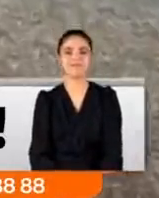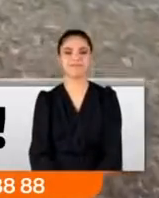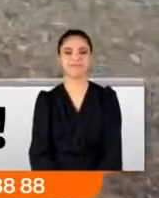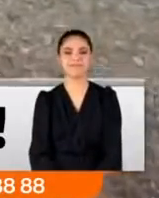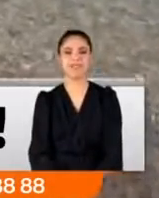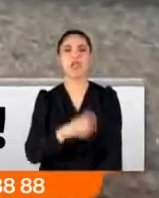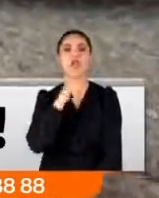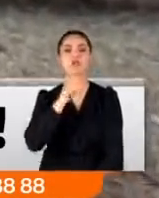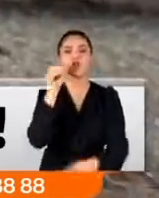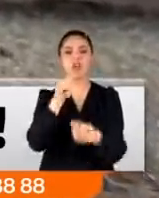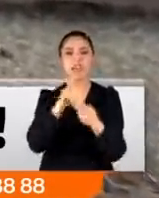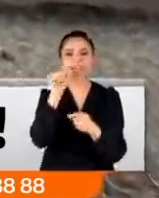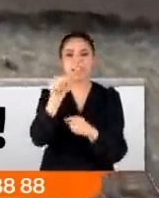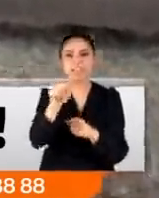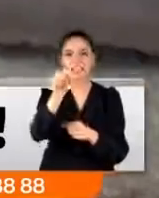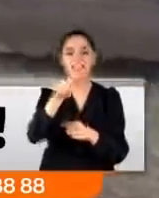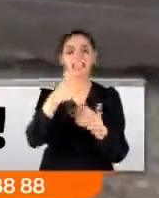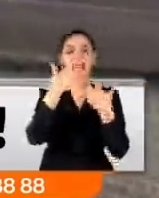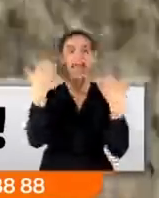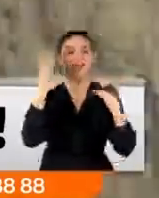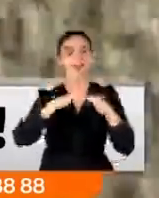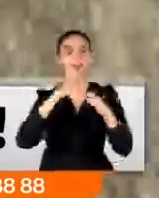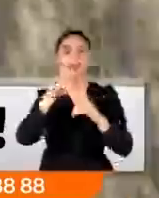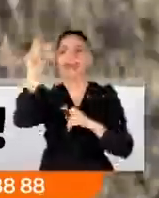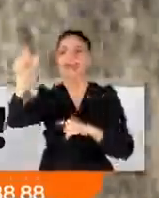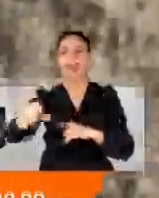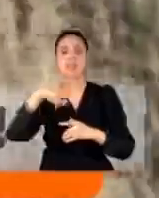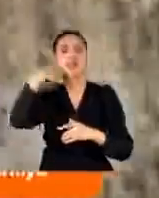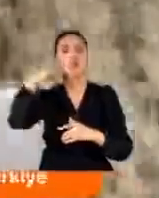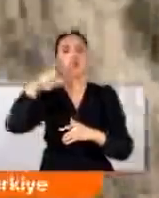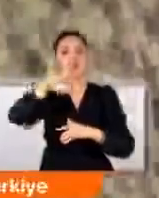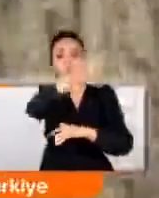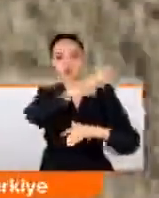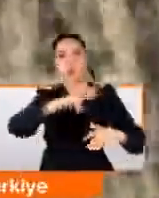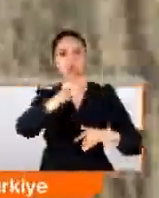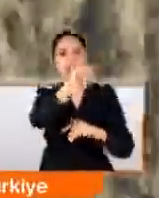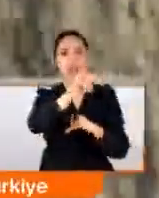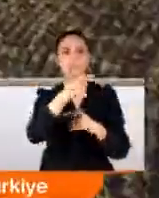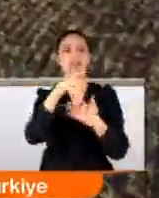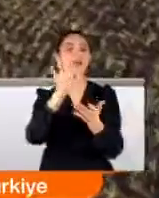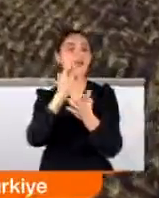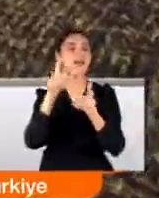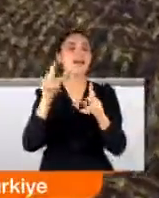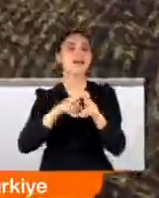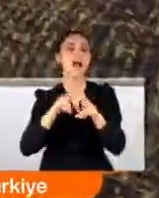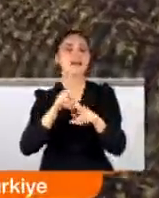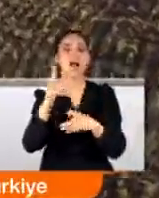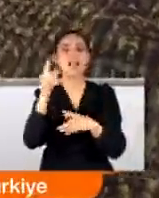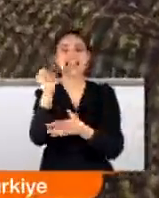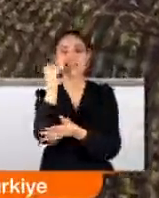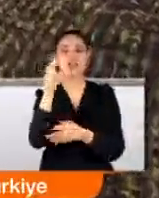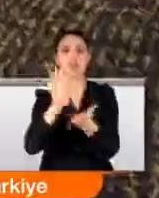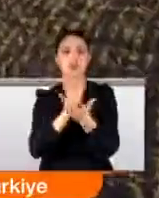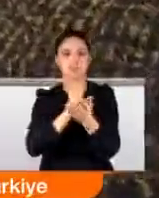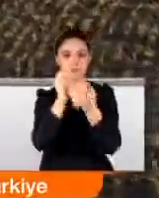Tunceli Çemişkezek'te hayvancılık yapan seçkin ekici sürüsünü kangal köpeğine emanet etti. Dev kangal, sürüye göz diken